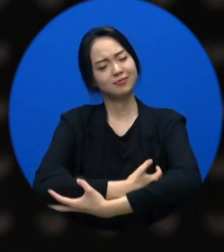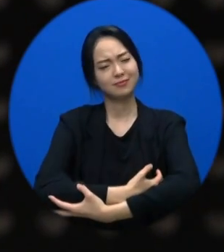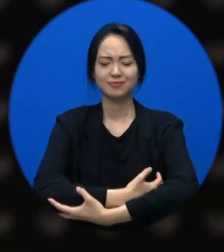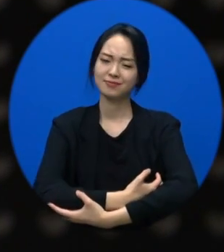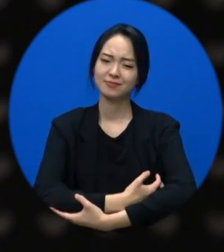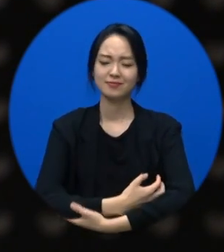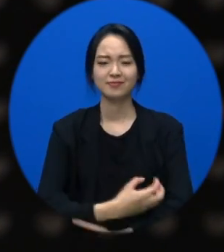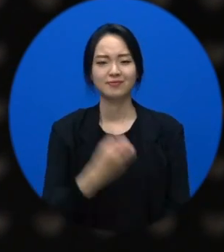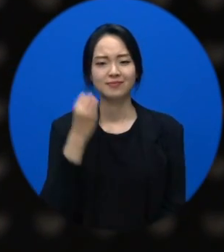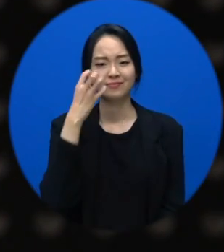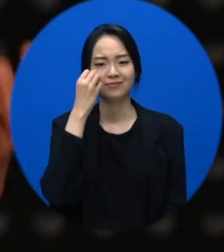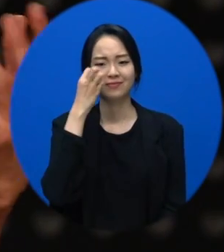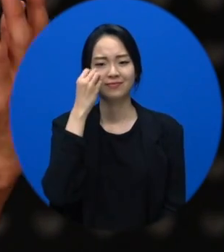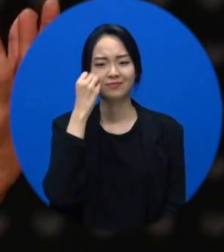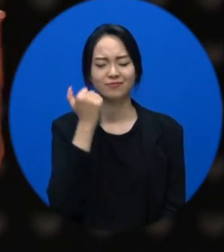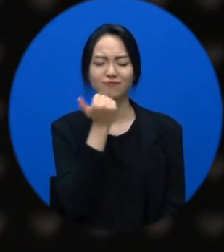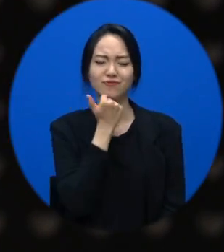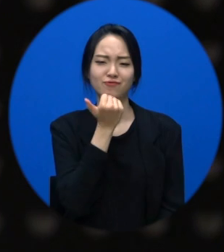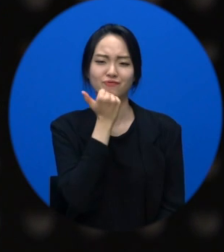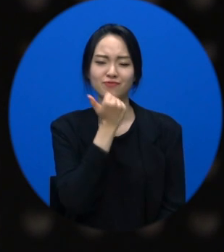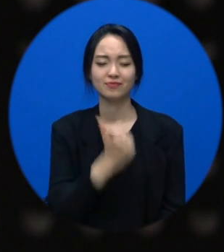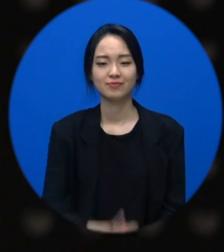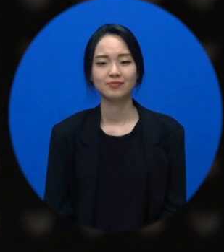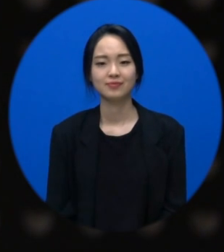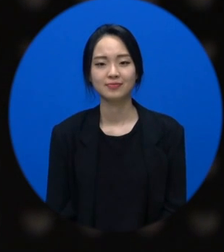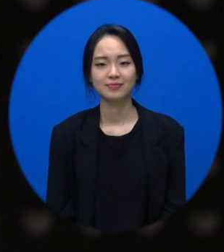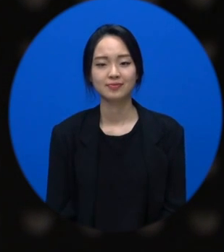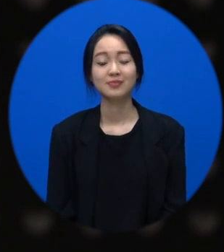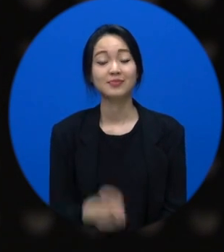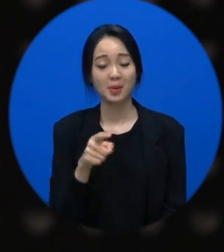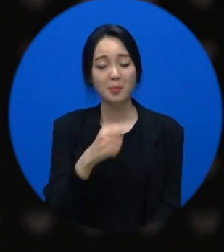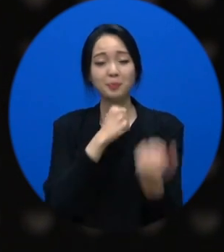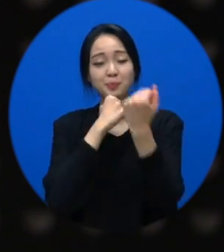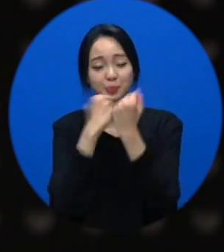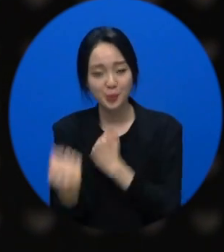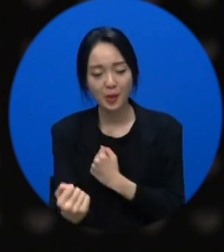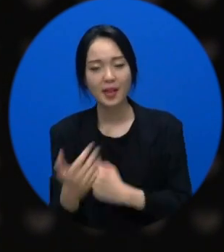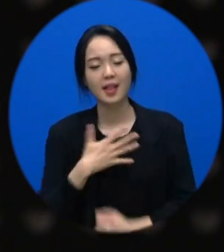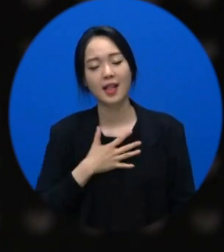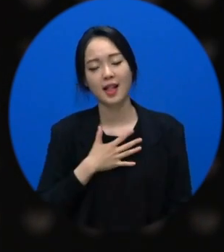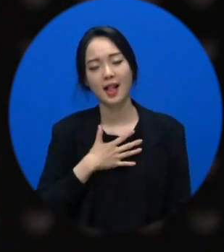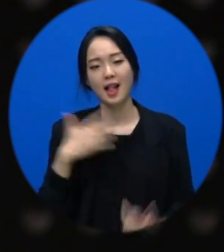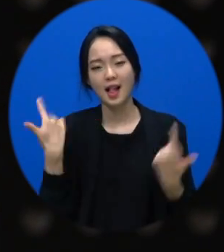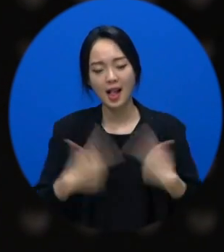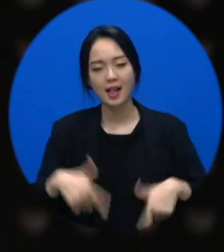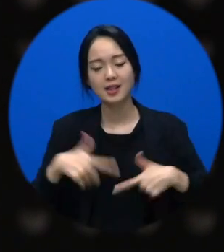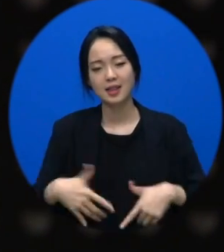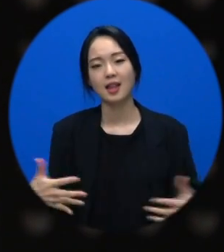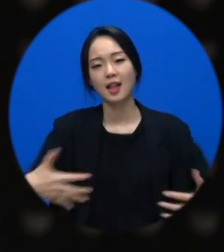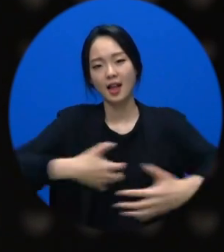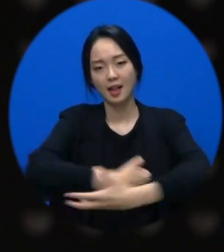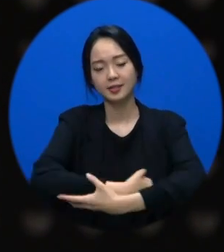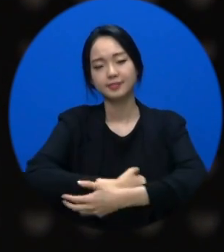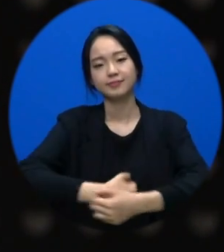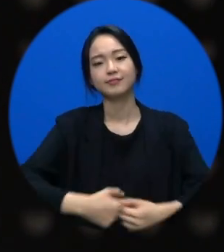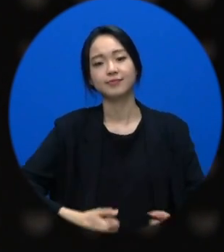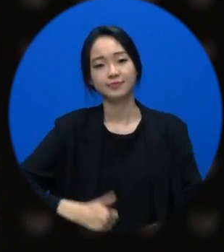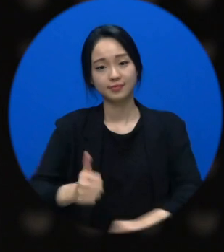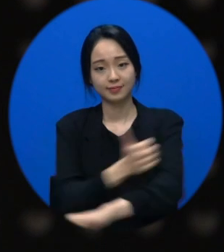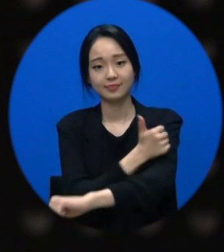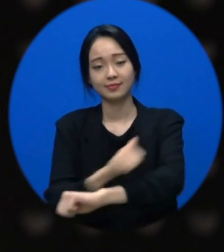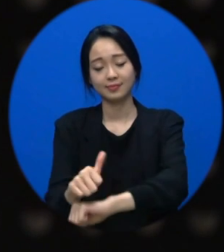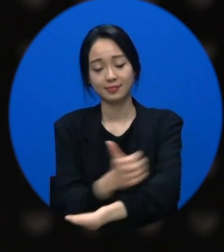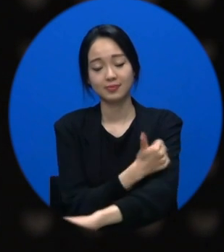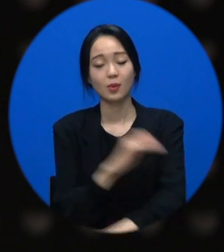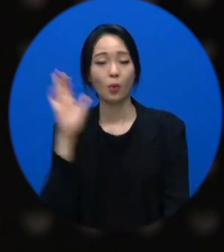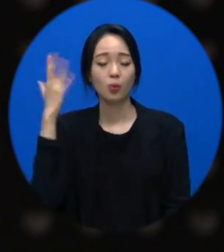그런데 요즘에 그렇게 웃김에도 불구하고 저는 계속 메고 다녔었는데 자존감 병이기 때문에 계속 메고 다녔었는데 요즘에 너무 좋은